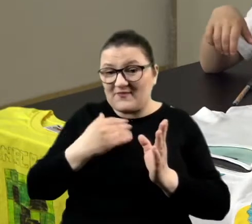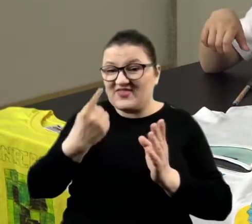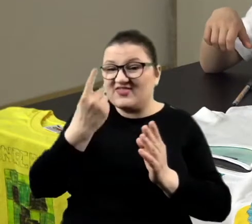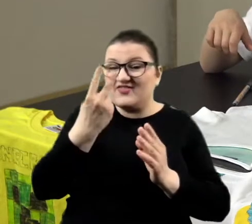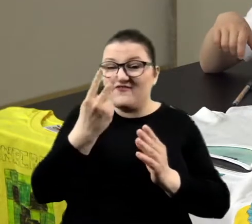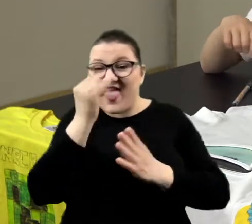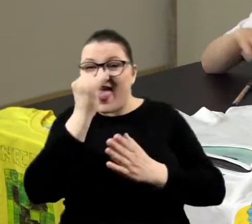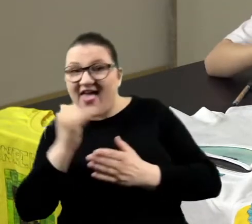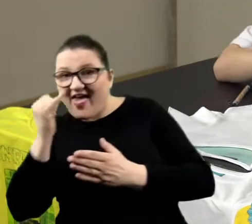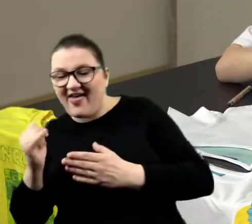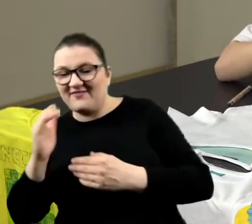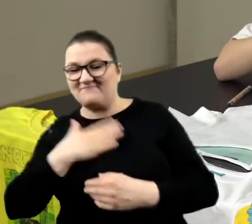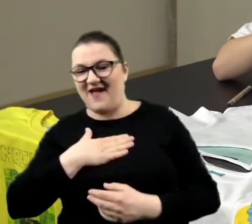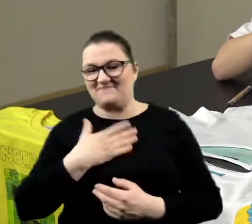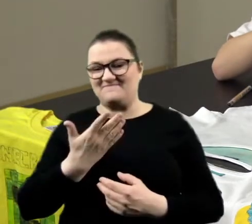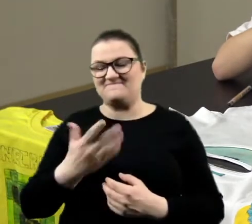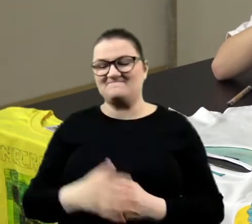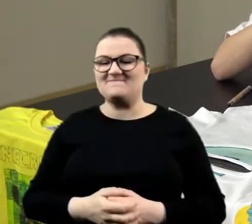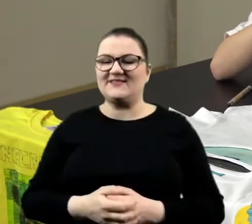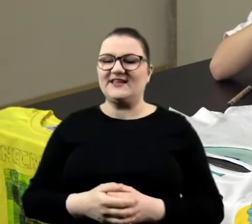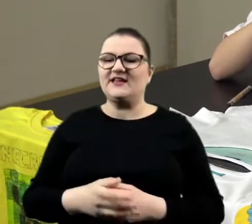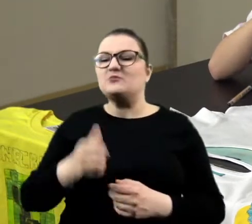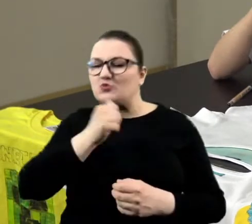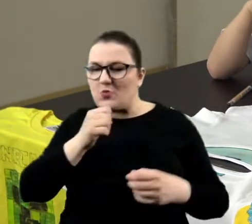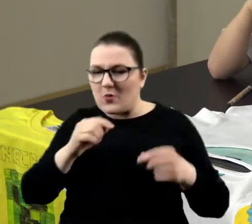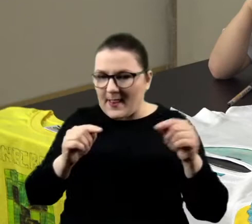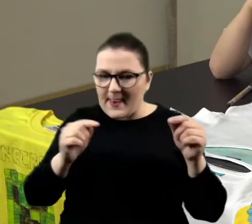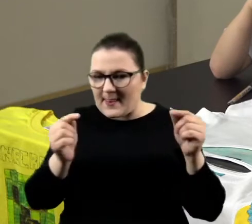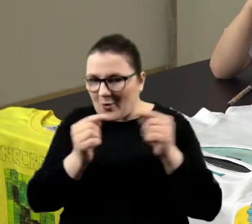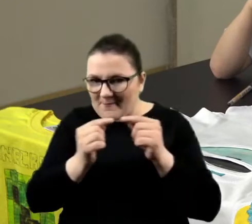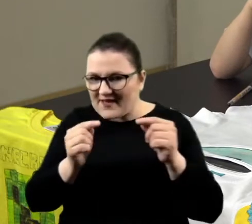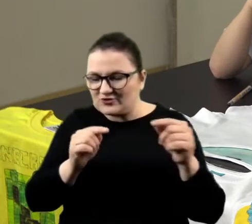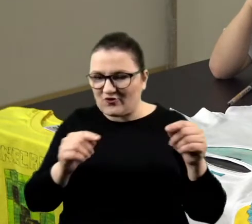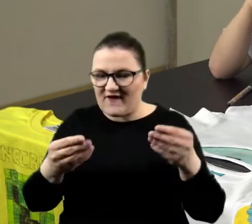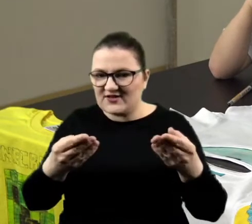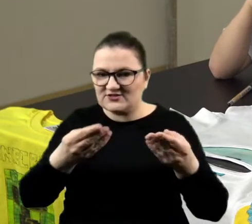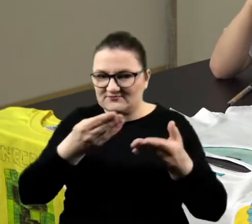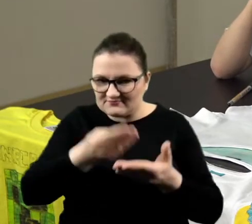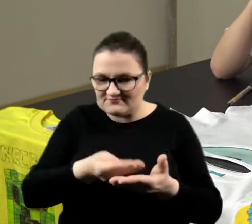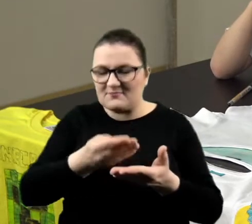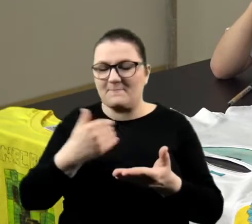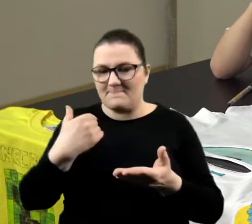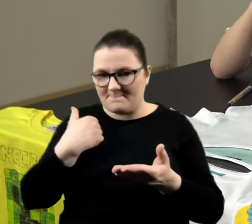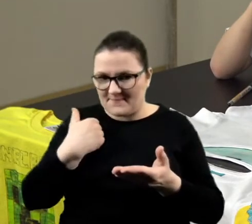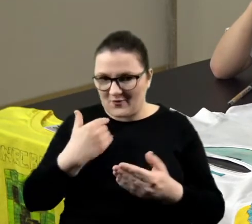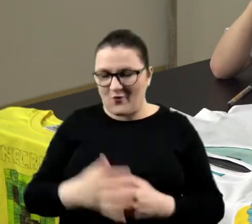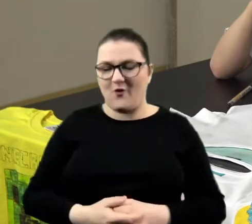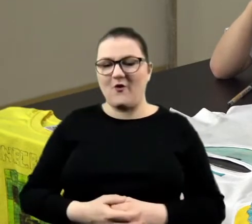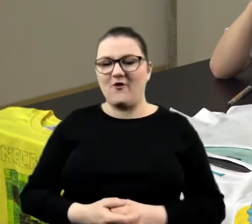zrobione. Ja spróbuję teraz ustawić to w tym miejscu, gdzie te kreski są.